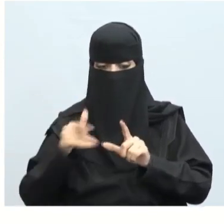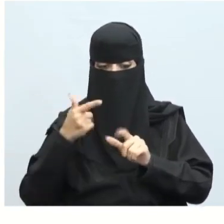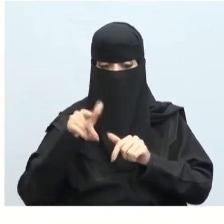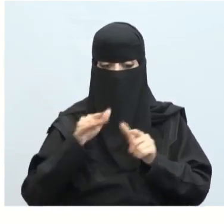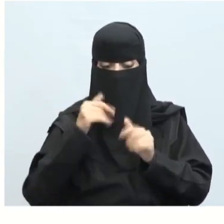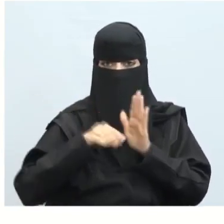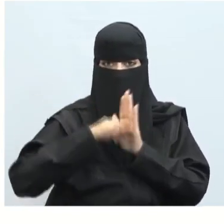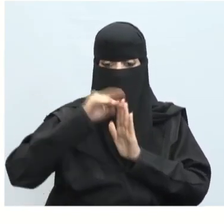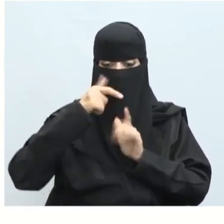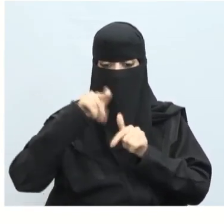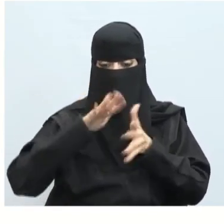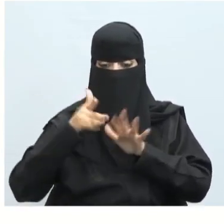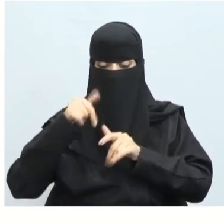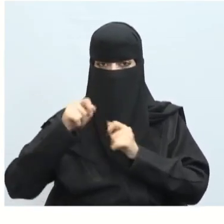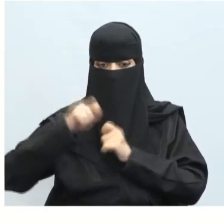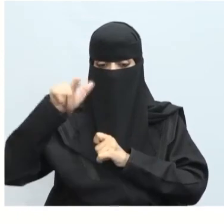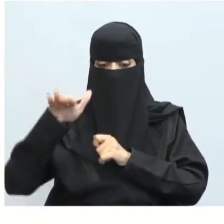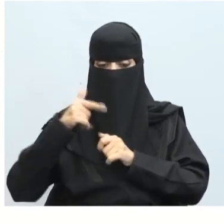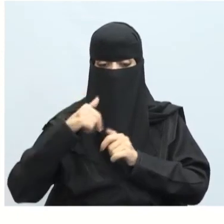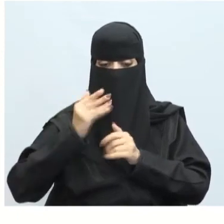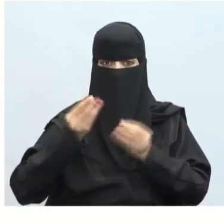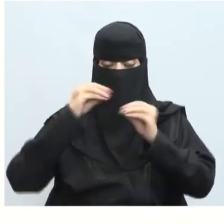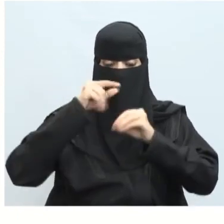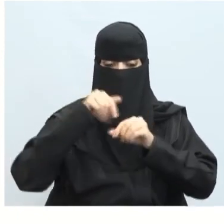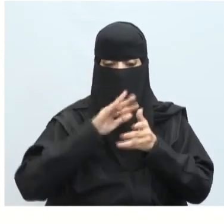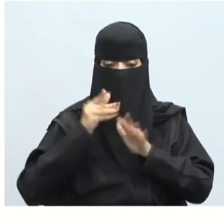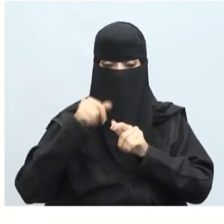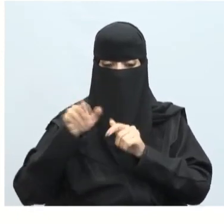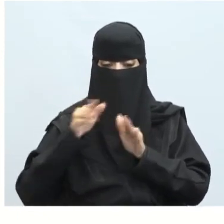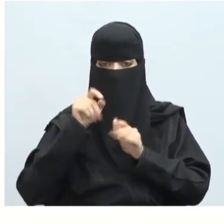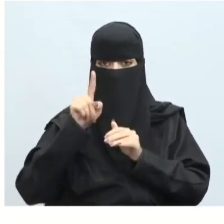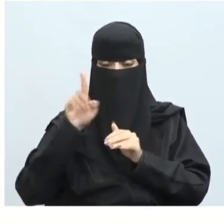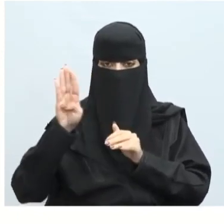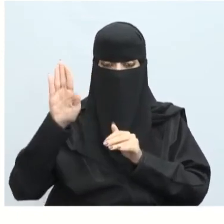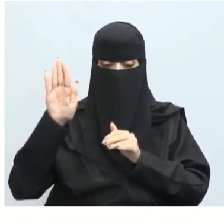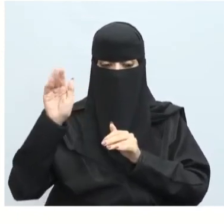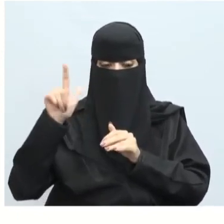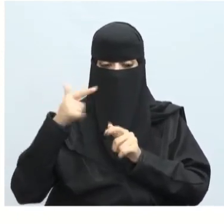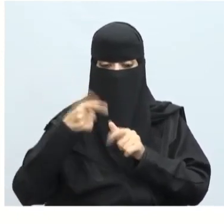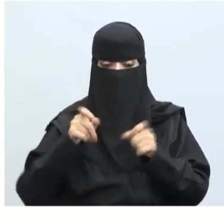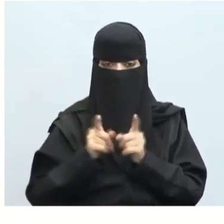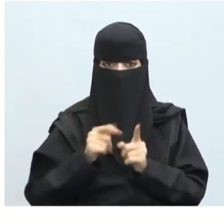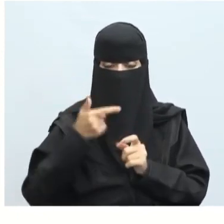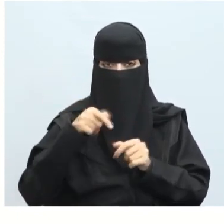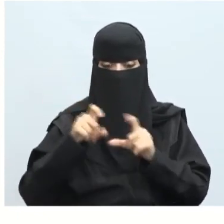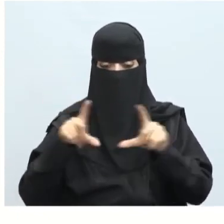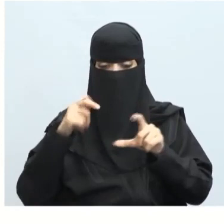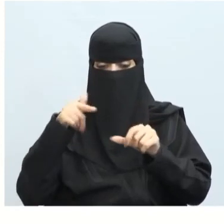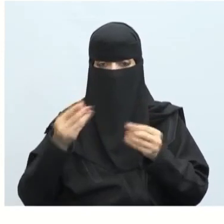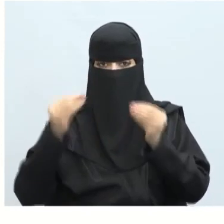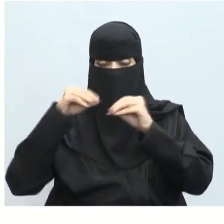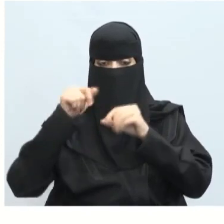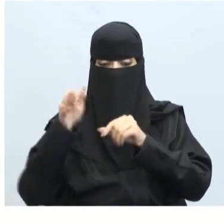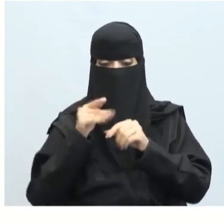Arrangement ترتيب الأفقي بواسطة في البلنط تابعة المساحة أو بيكسل فإن أي خاصية وذ عرض محددة بواسطة في البلنط تابعة